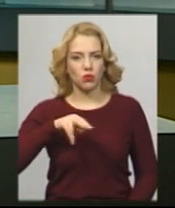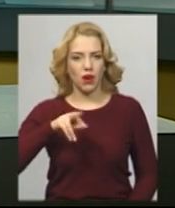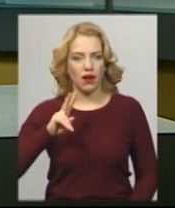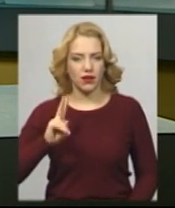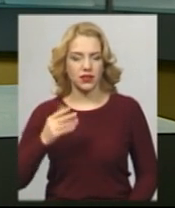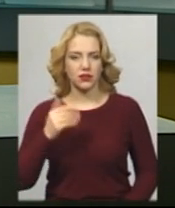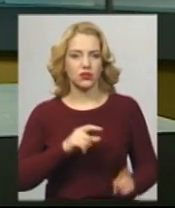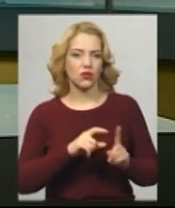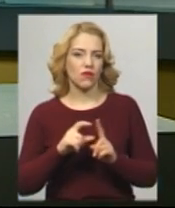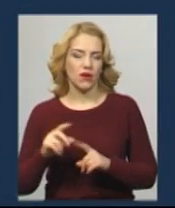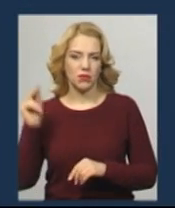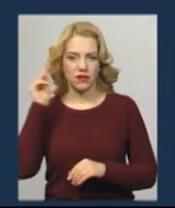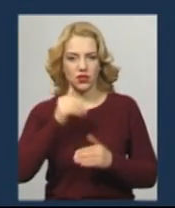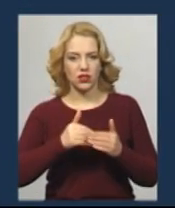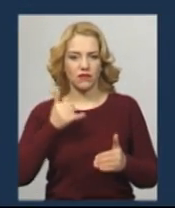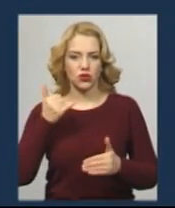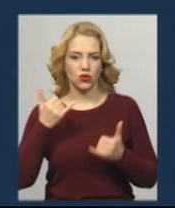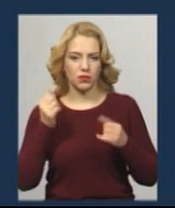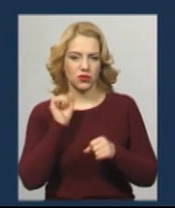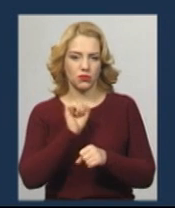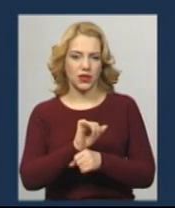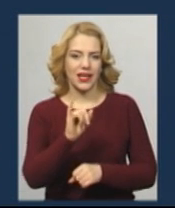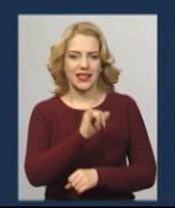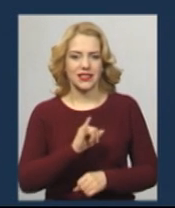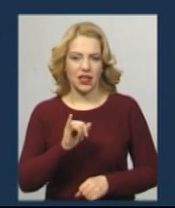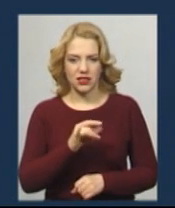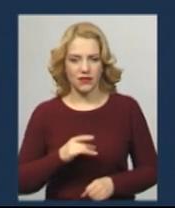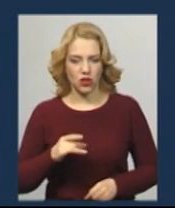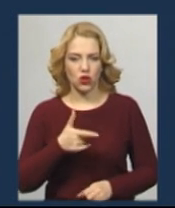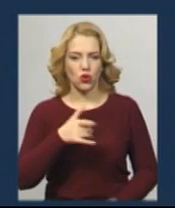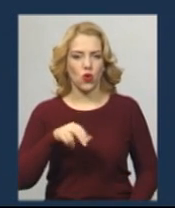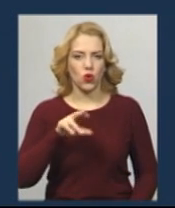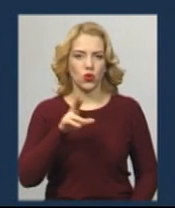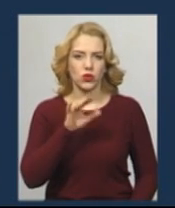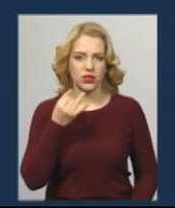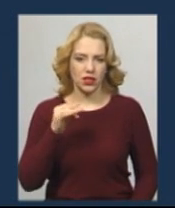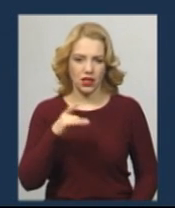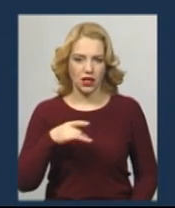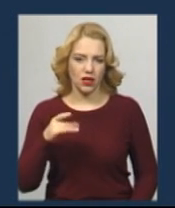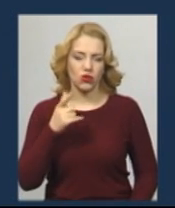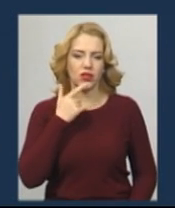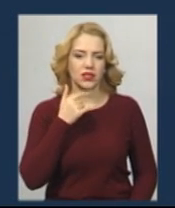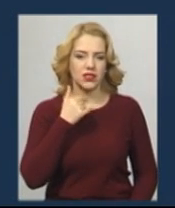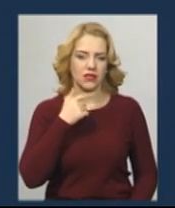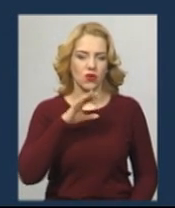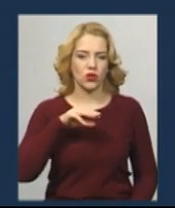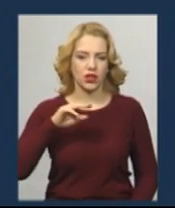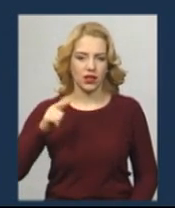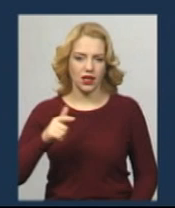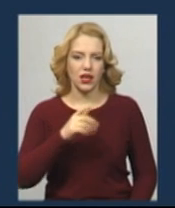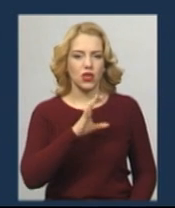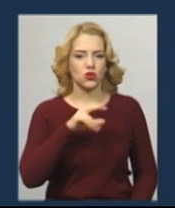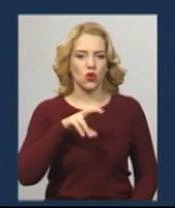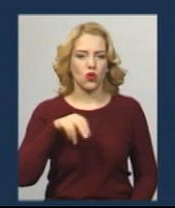За її словами, навчання відсьогодні призупинено в Ізяславському та Городоцькому районах, Красилівській та Солобковецькій ОТГ і